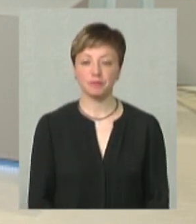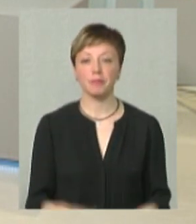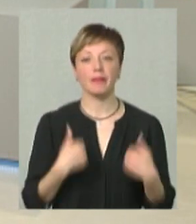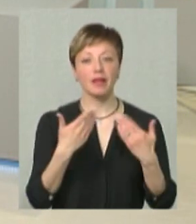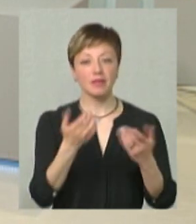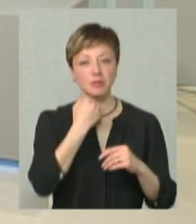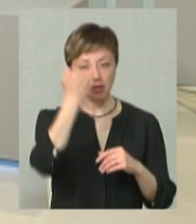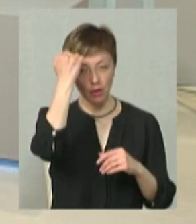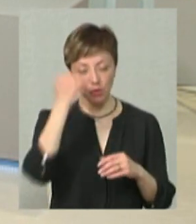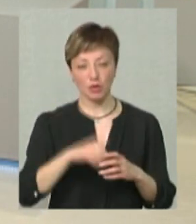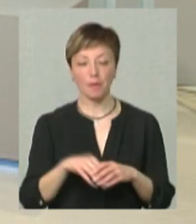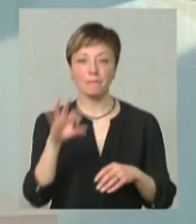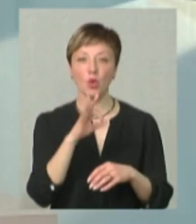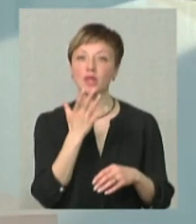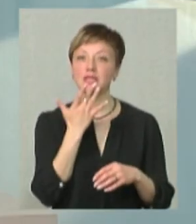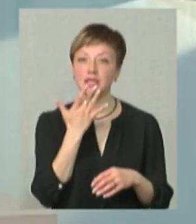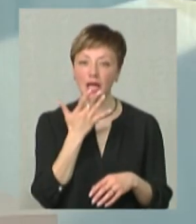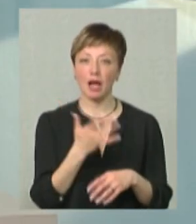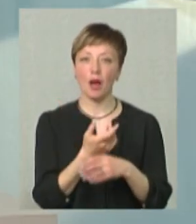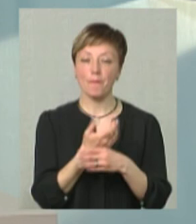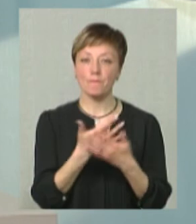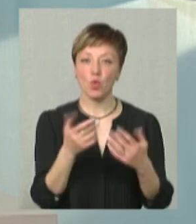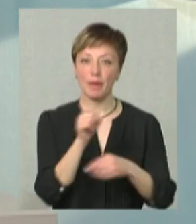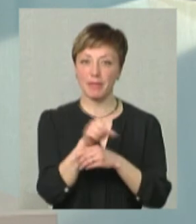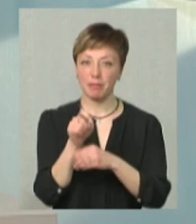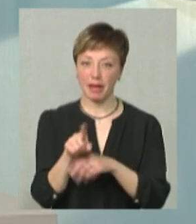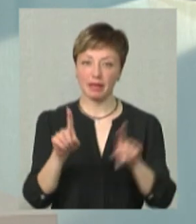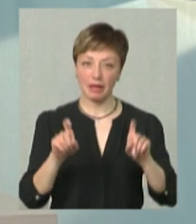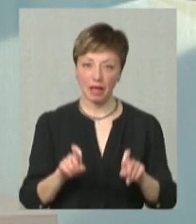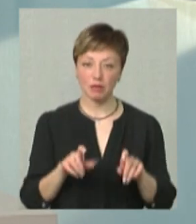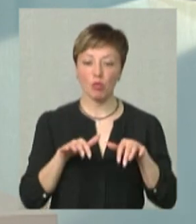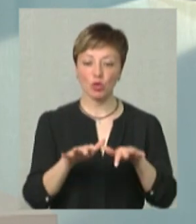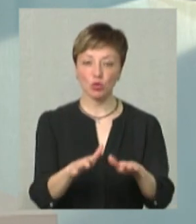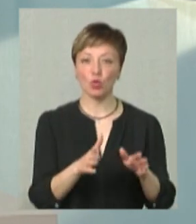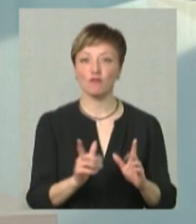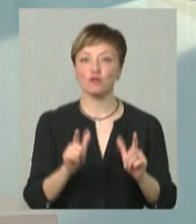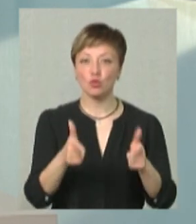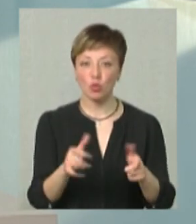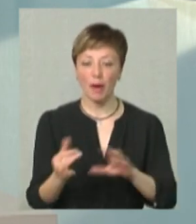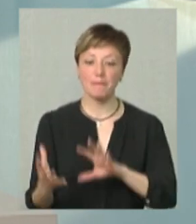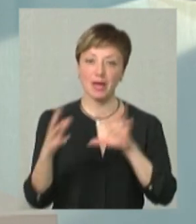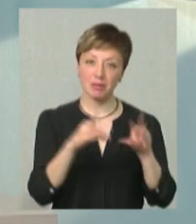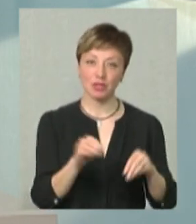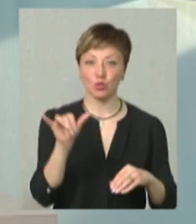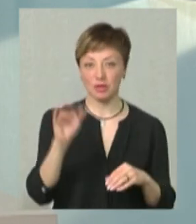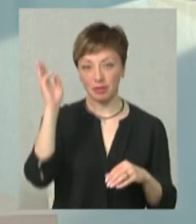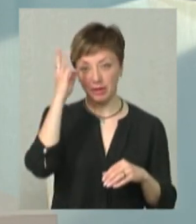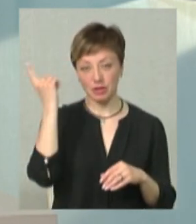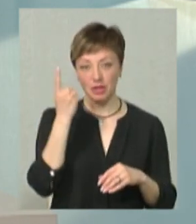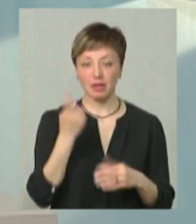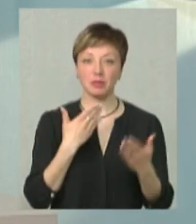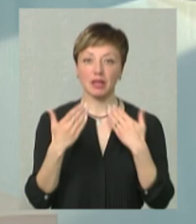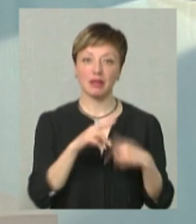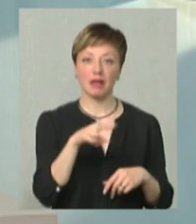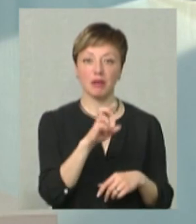вам дякую. Про національний мультипредметний тест процедуру вступу та переміщення на Хмельниччину університету спілкувалися